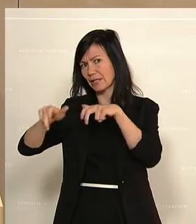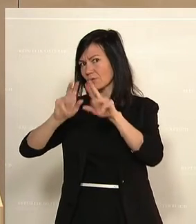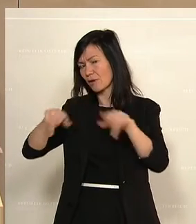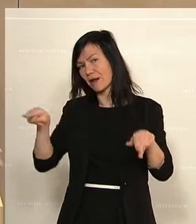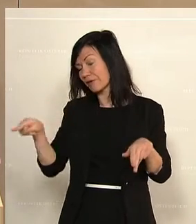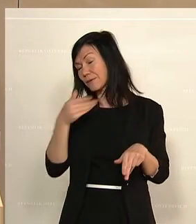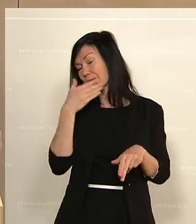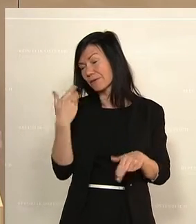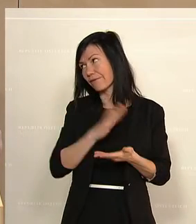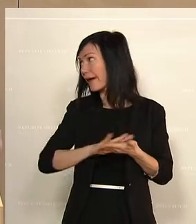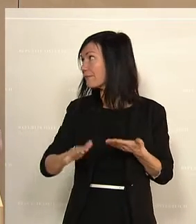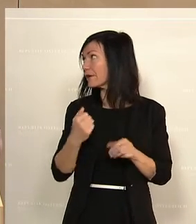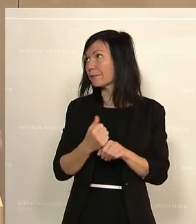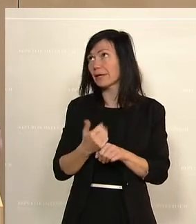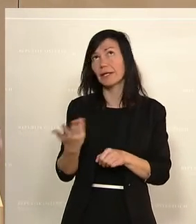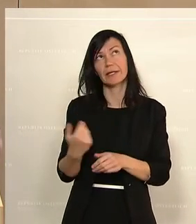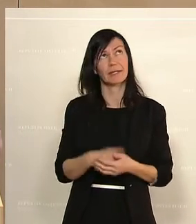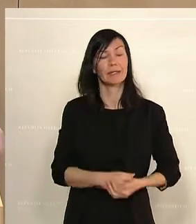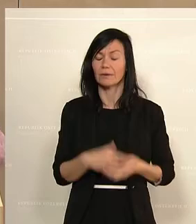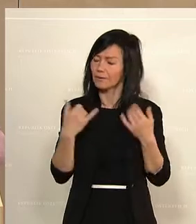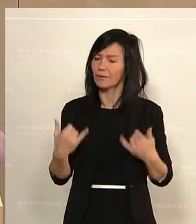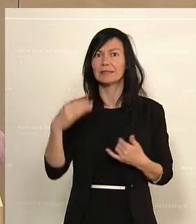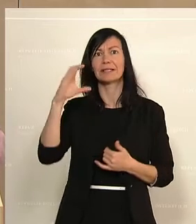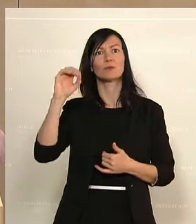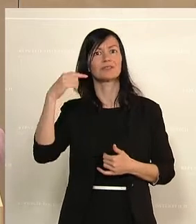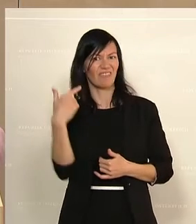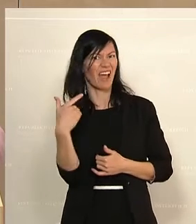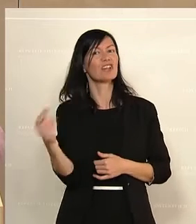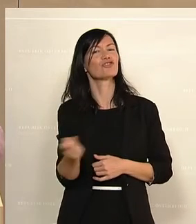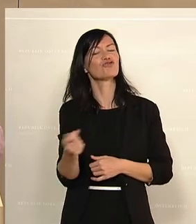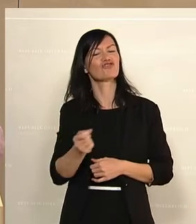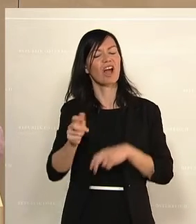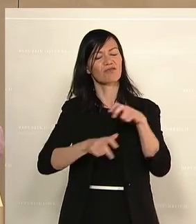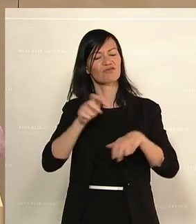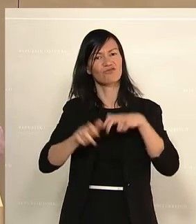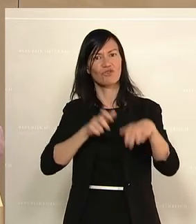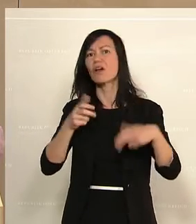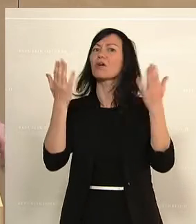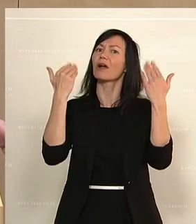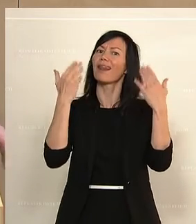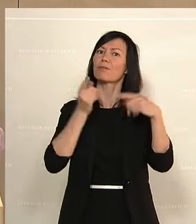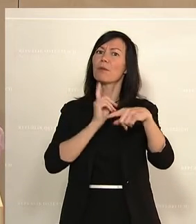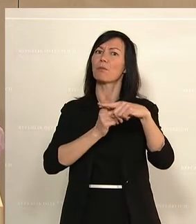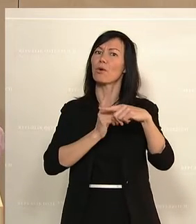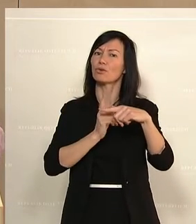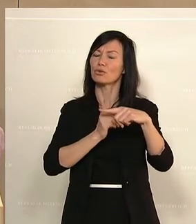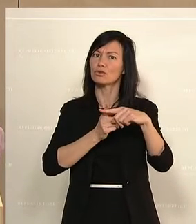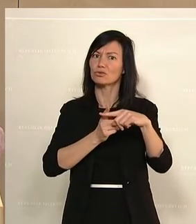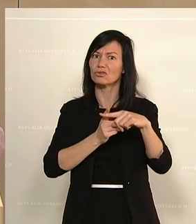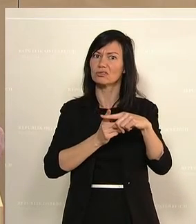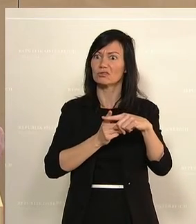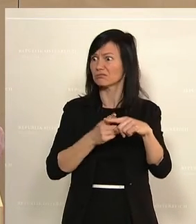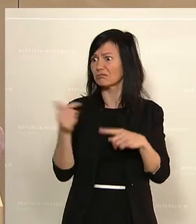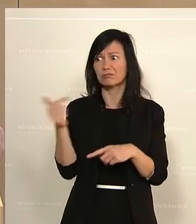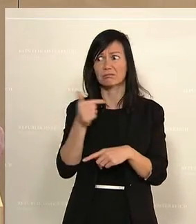Wir haben heute schon gesprochen über die CO2-Strafsteuer und den Klimabonus. Negativbeispiele